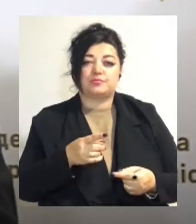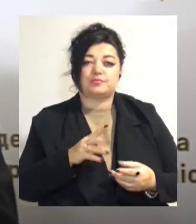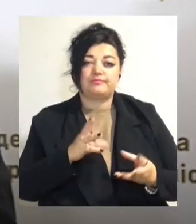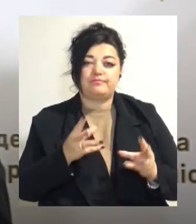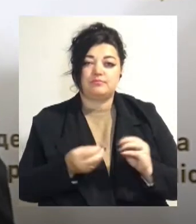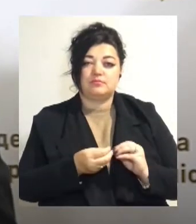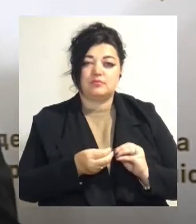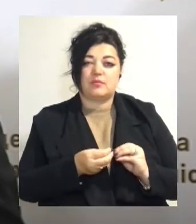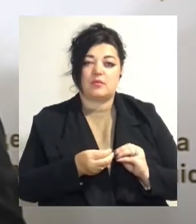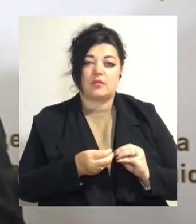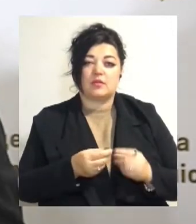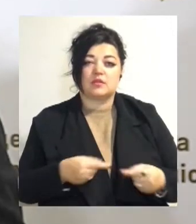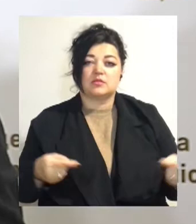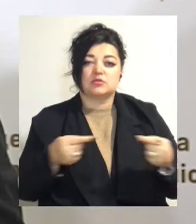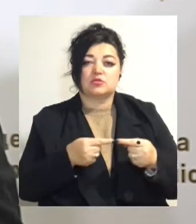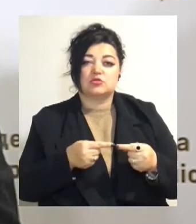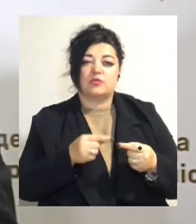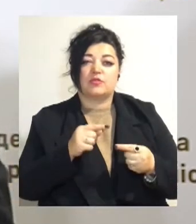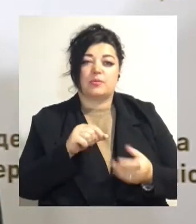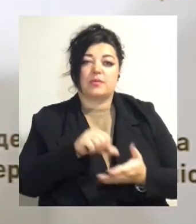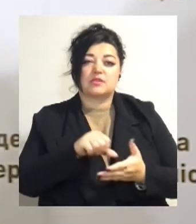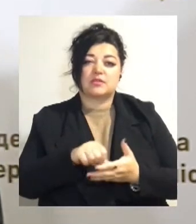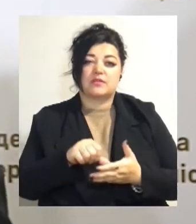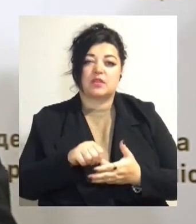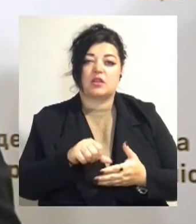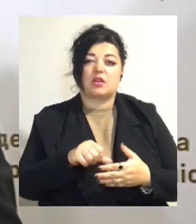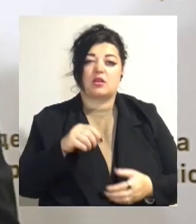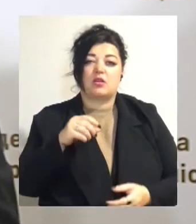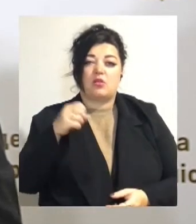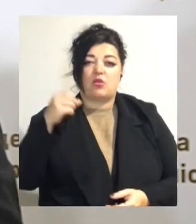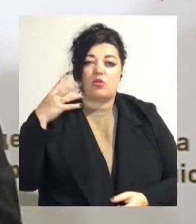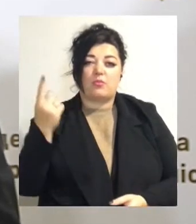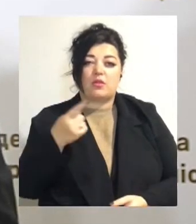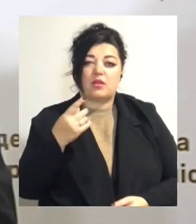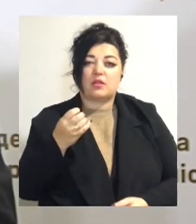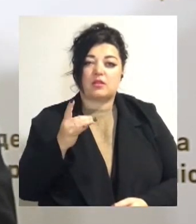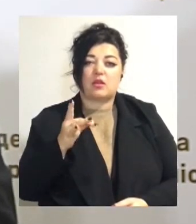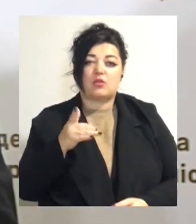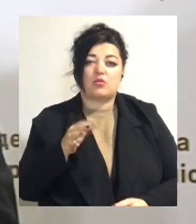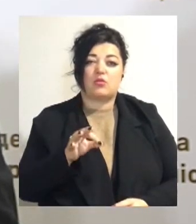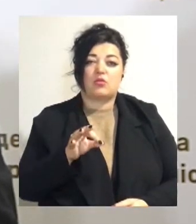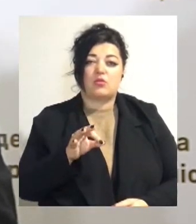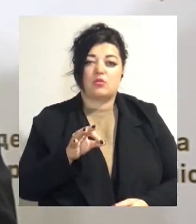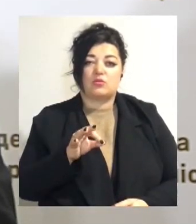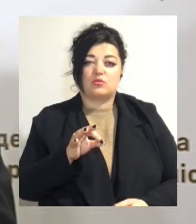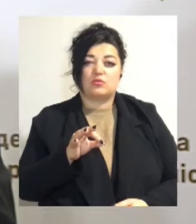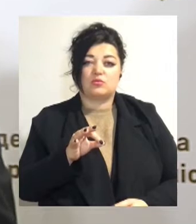тільки після цього працівники Обленерго, вони будуть приступати до відновлення